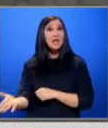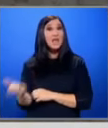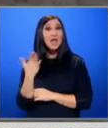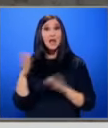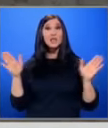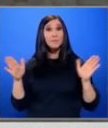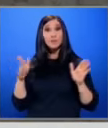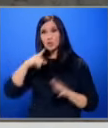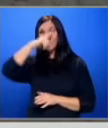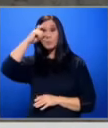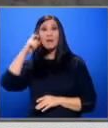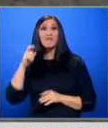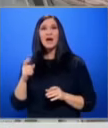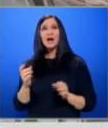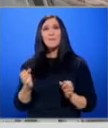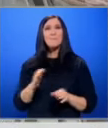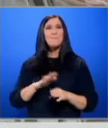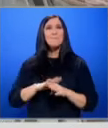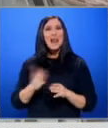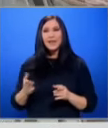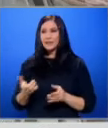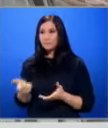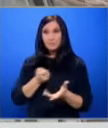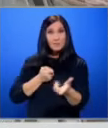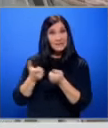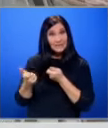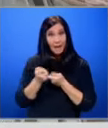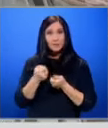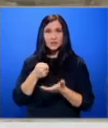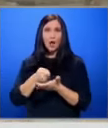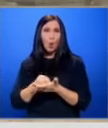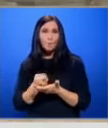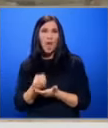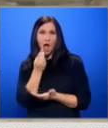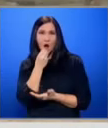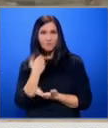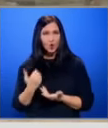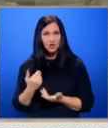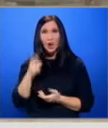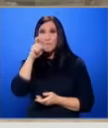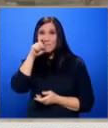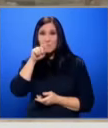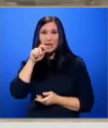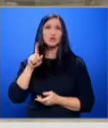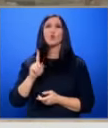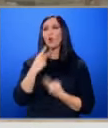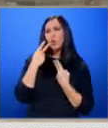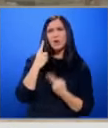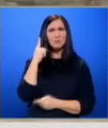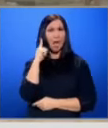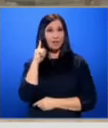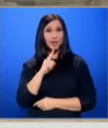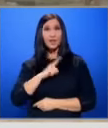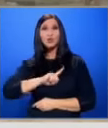Отоплява ги с пелети и тегли кредит след кредит, за да им купи фураж Пиленцето, което го отглеждаме от един ден